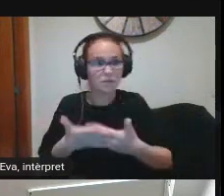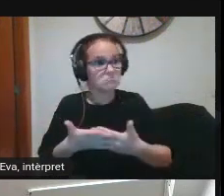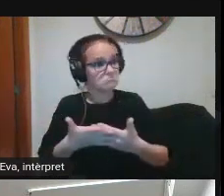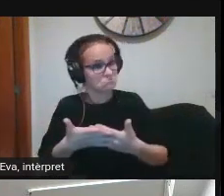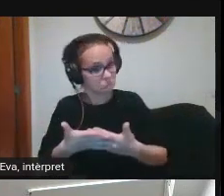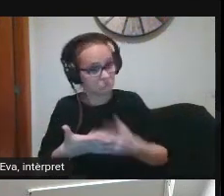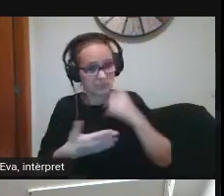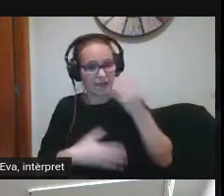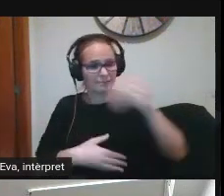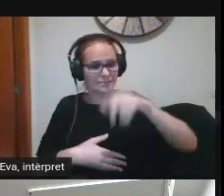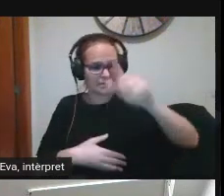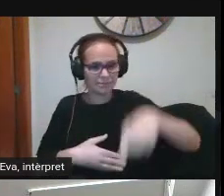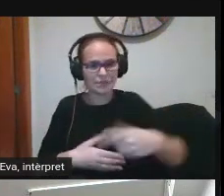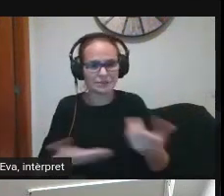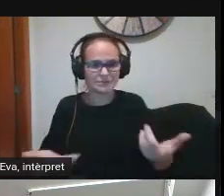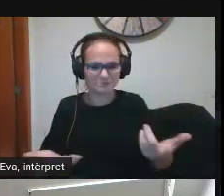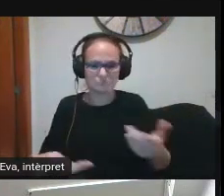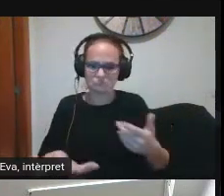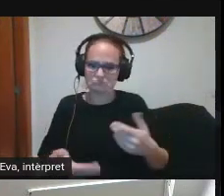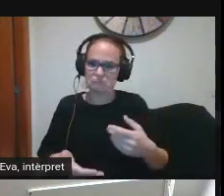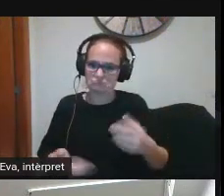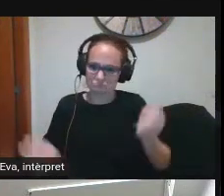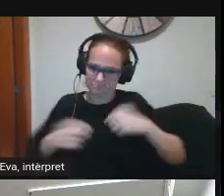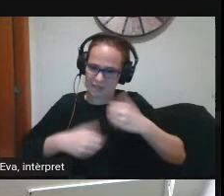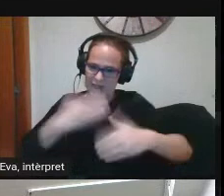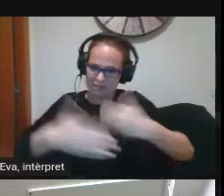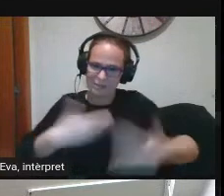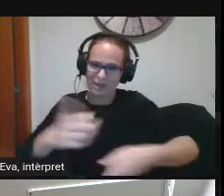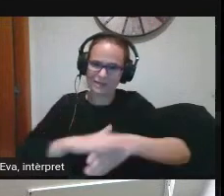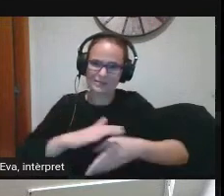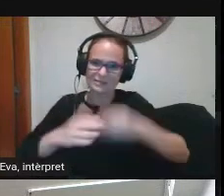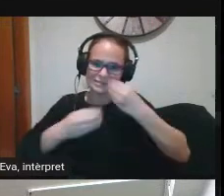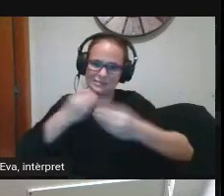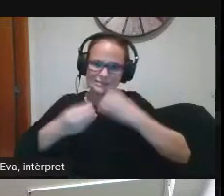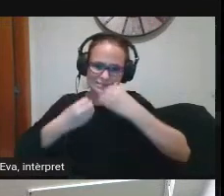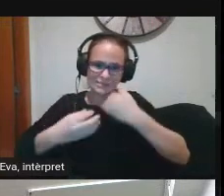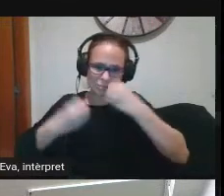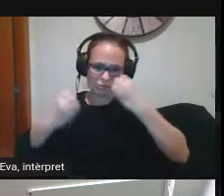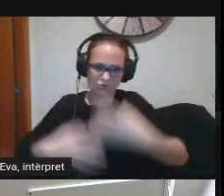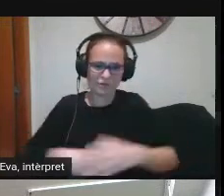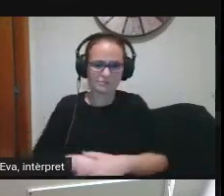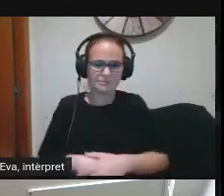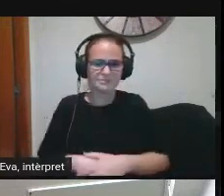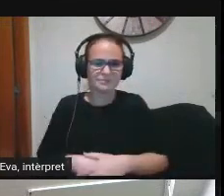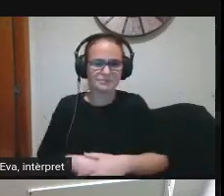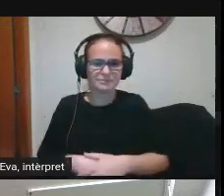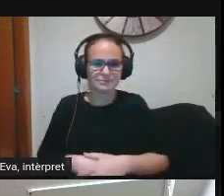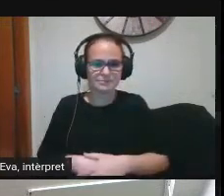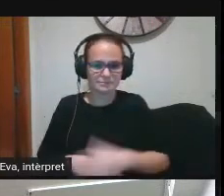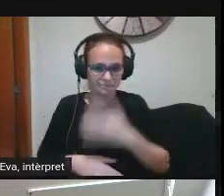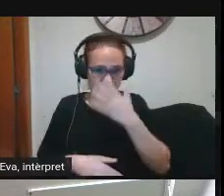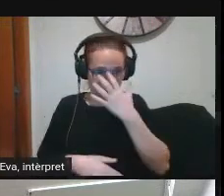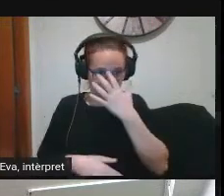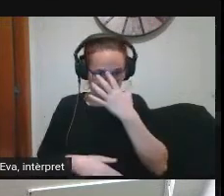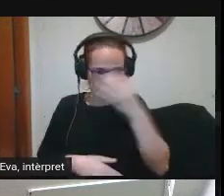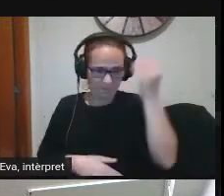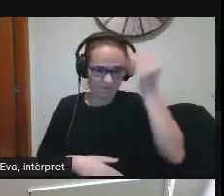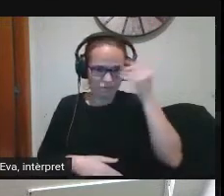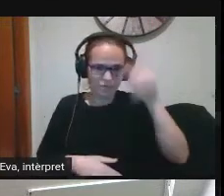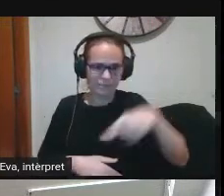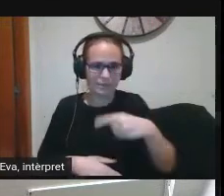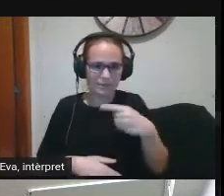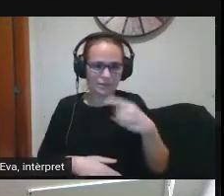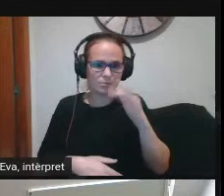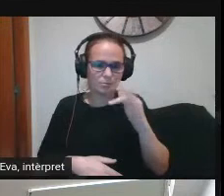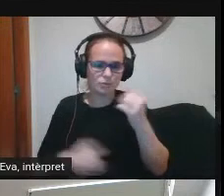s'ha tirat endavant i ho s pogut fer o sigui que en aquest punt penso que també ha estat molt